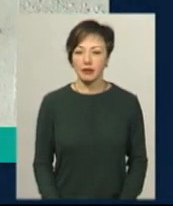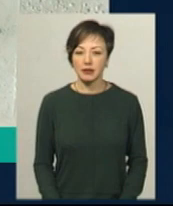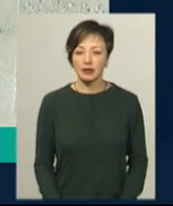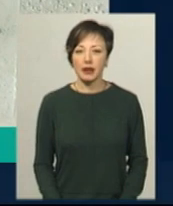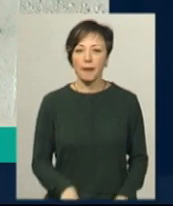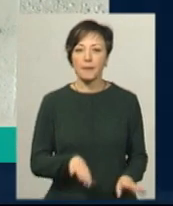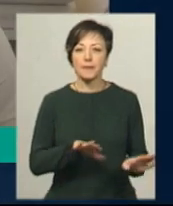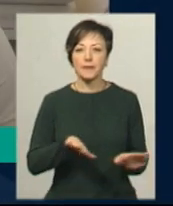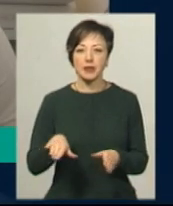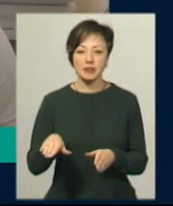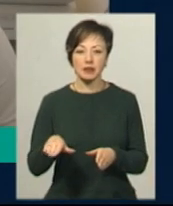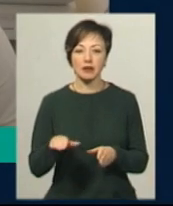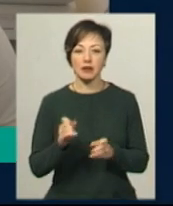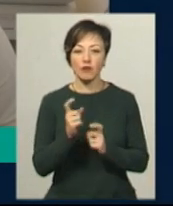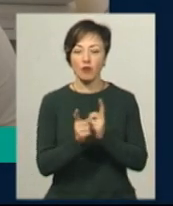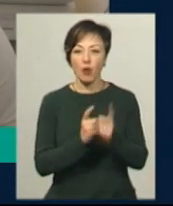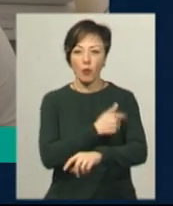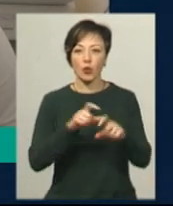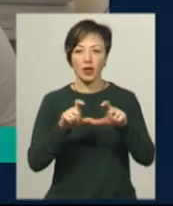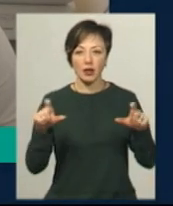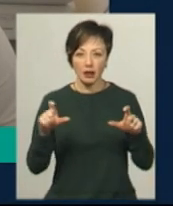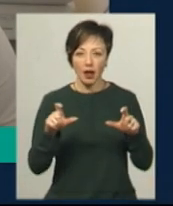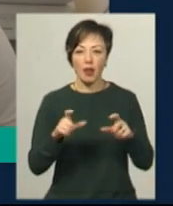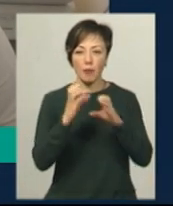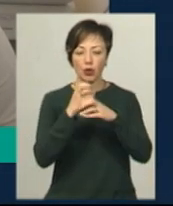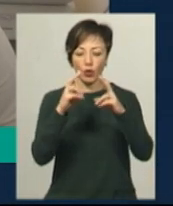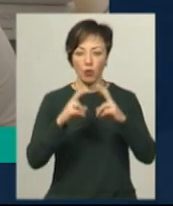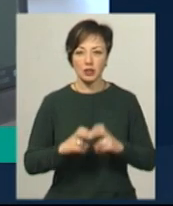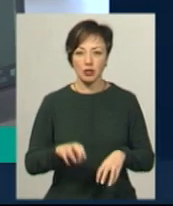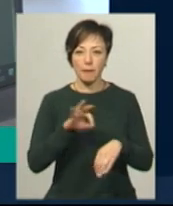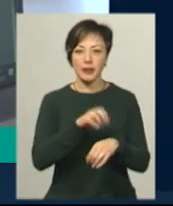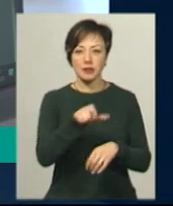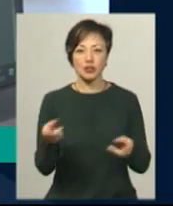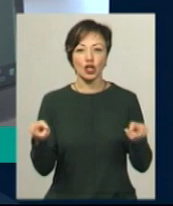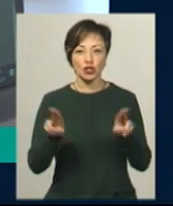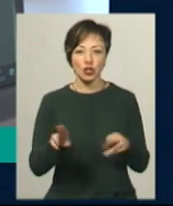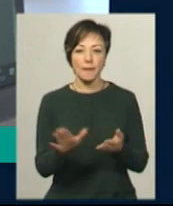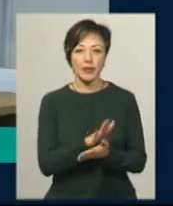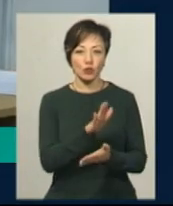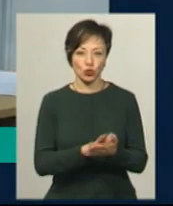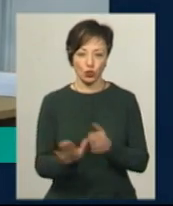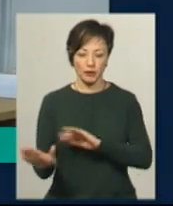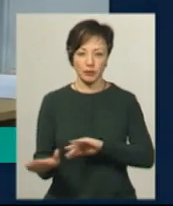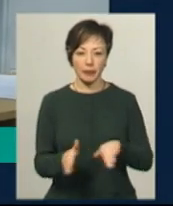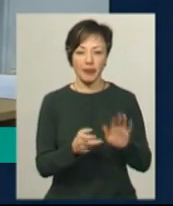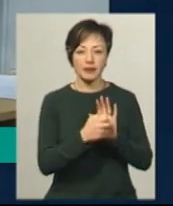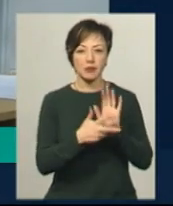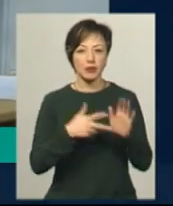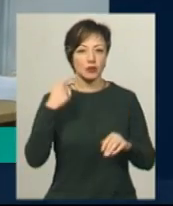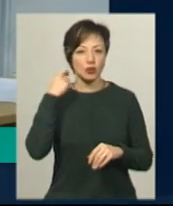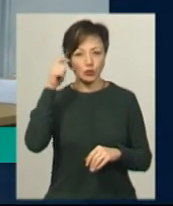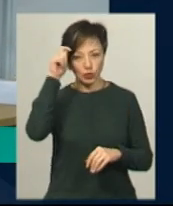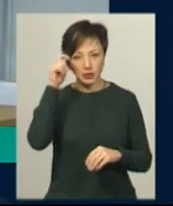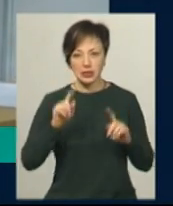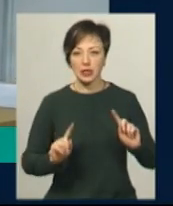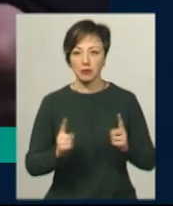Після реформування поліклінік у комунальні підприємства лабораторні обстеження пацієнтів залишаться безкоштовними. 18-річного юнака